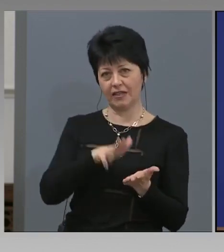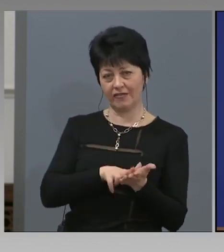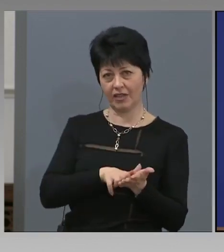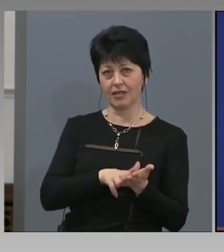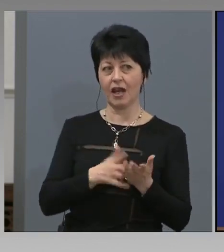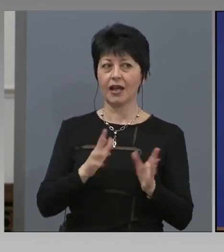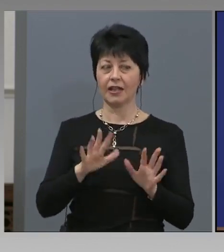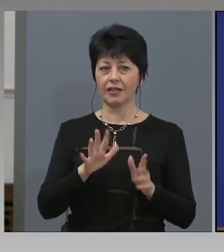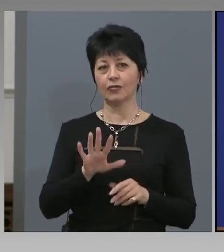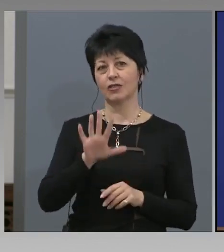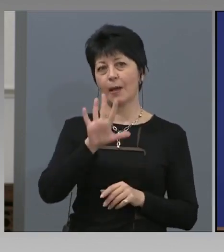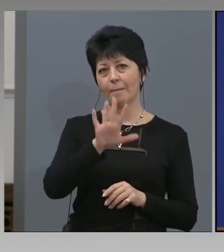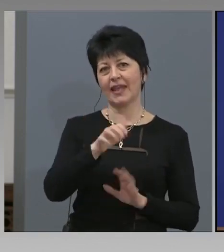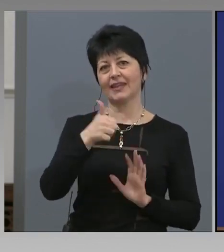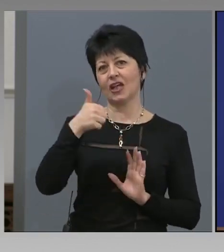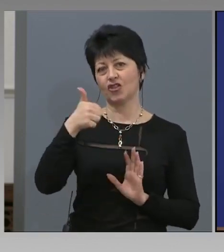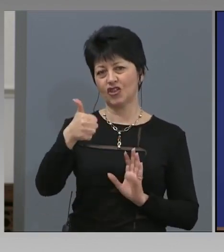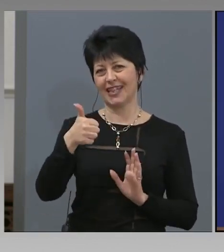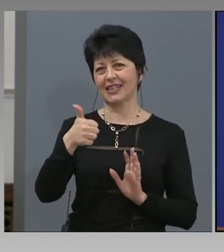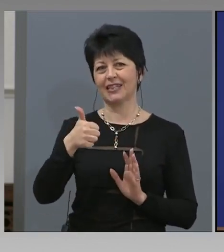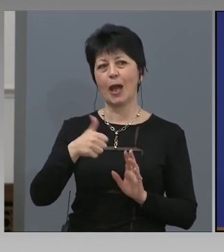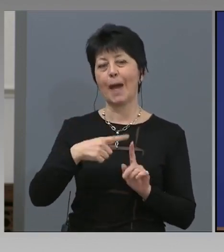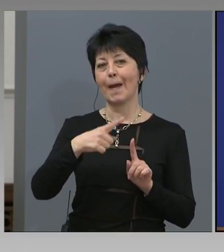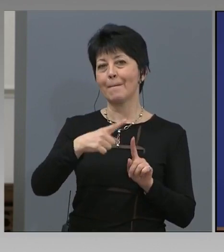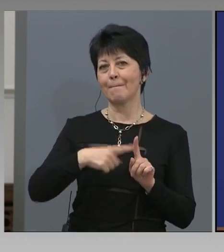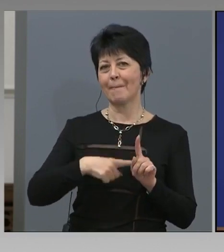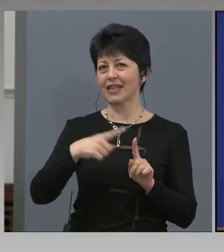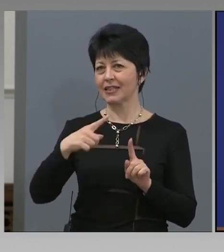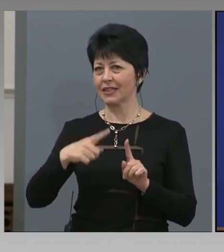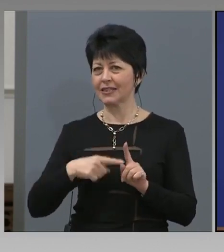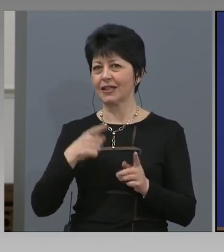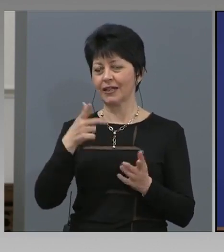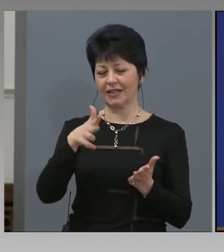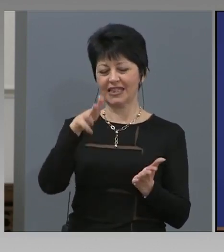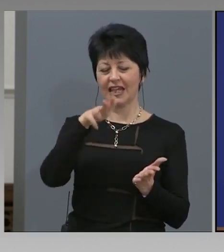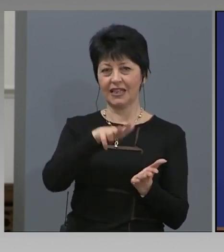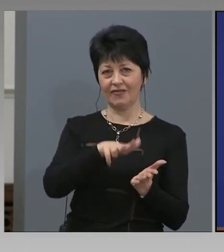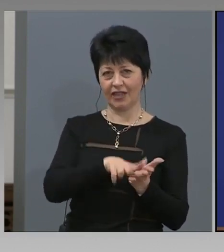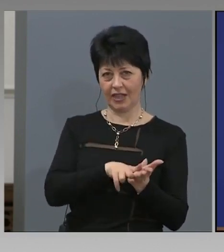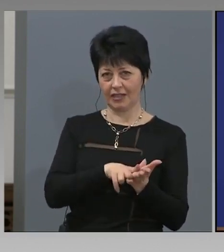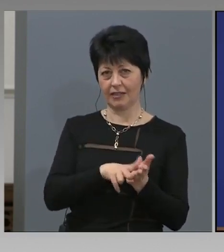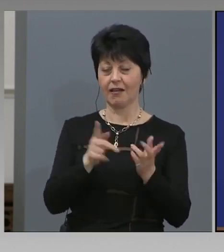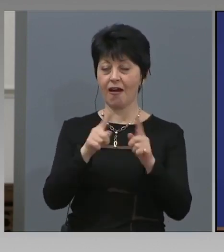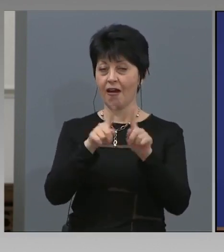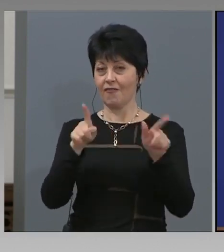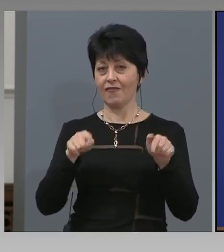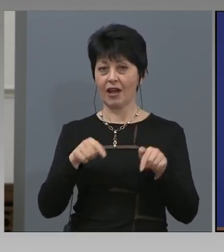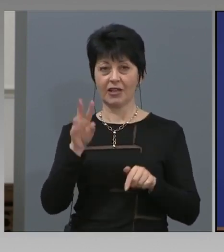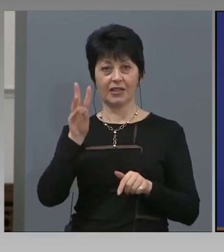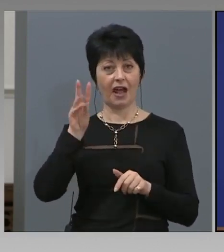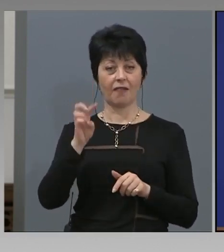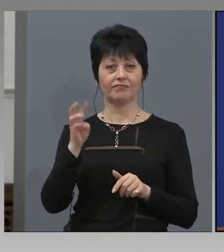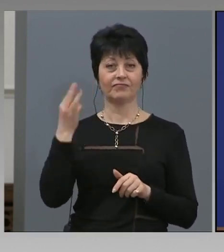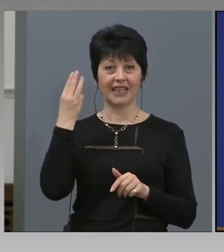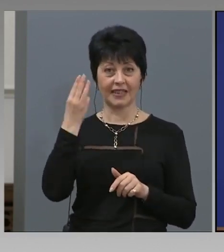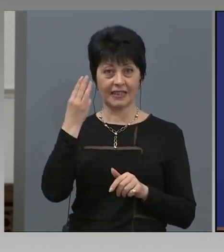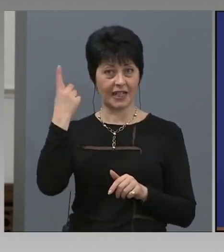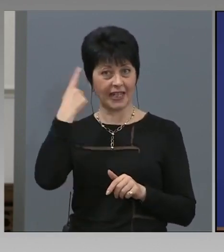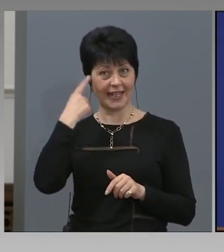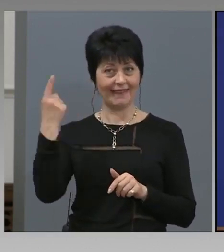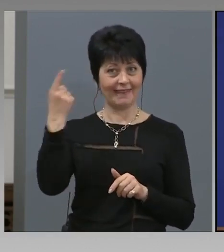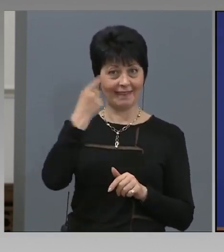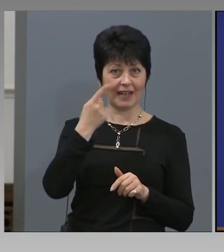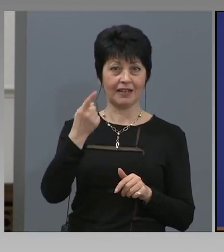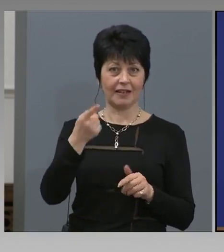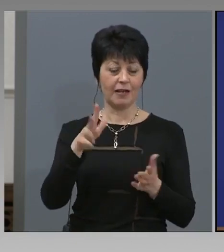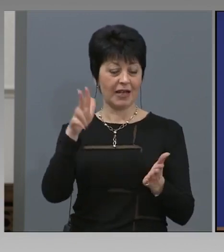5-6 месеца сертифицирането трябва, знаете, в Европа, в рамките на 3 дена беше сертифицирано, върнаха ни отговори,